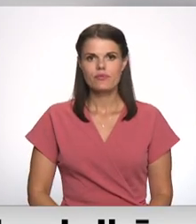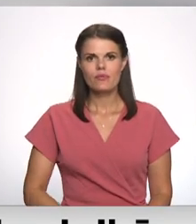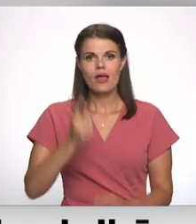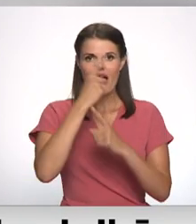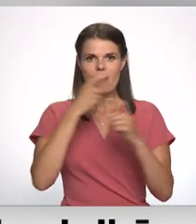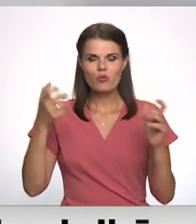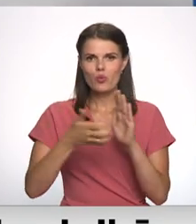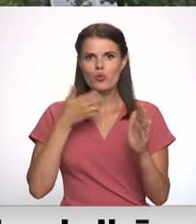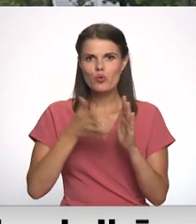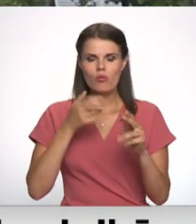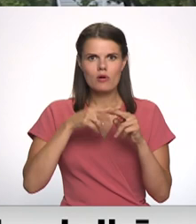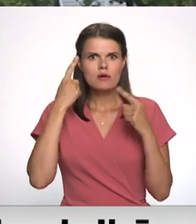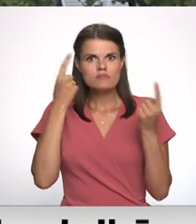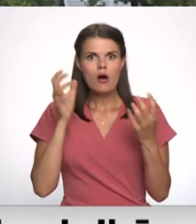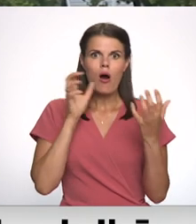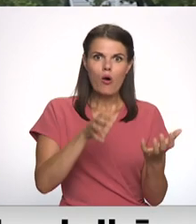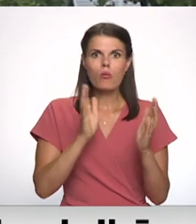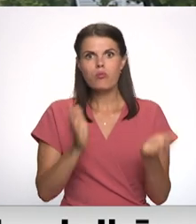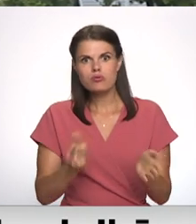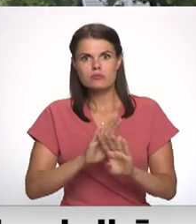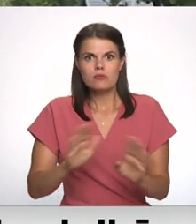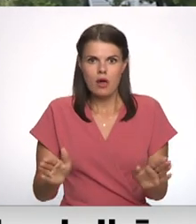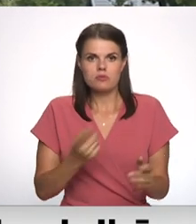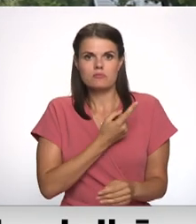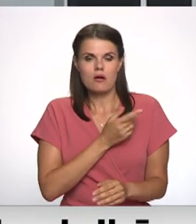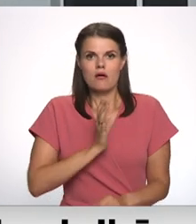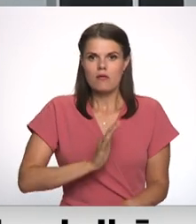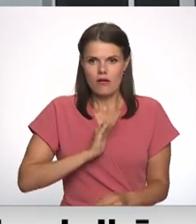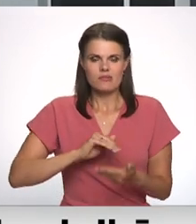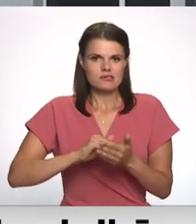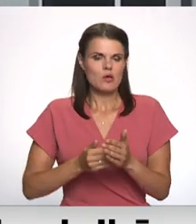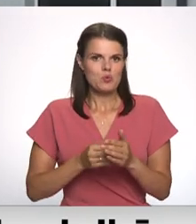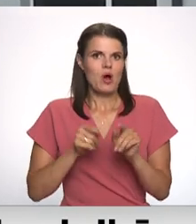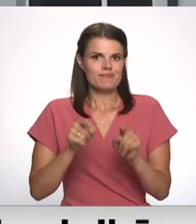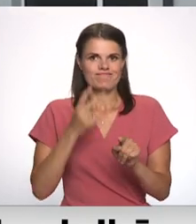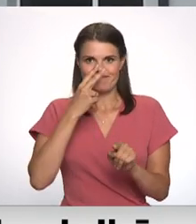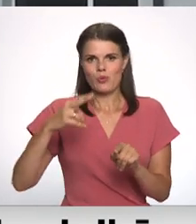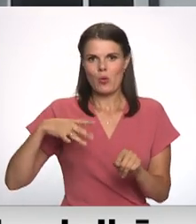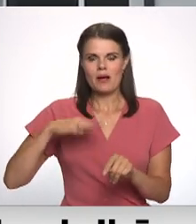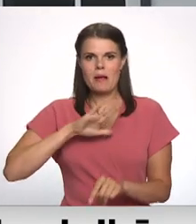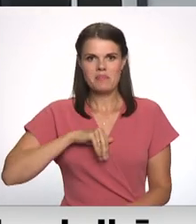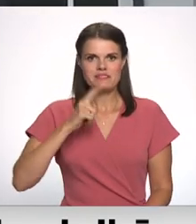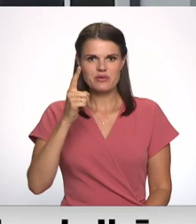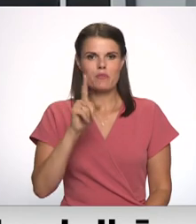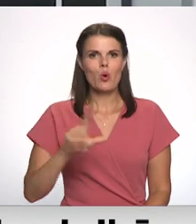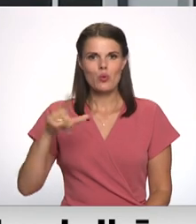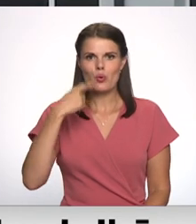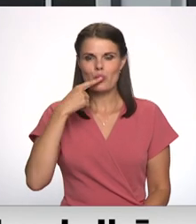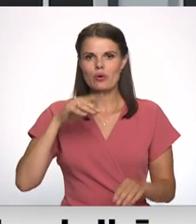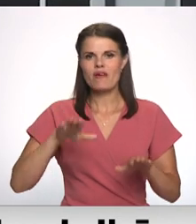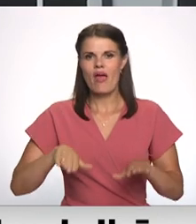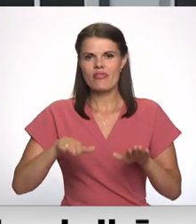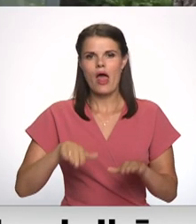Informācijas trūkums un neziņa par to, vai autobus vispār atnāks. Tā situācija reisiem Ogrē pēc 1. jūlija rakstura uzrunātie Ogris